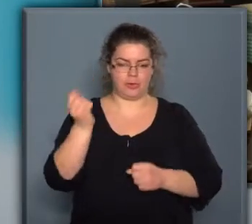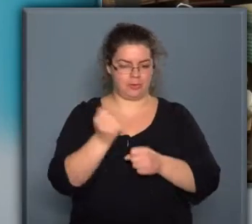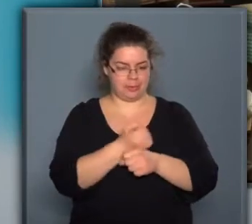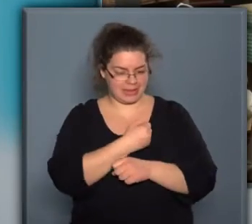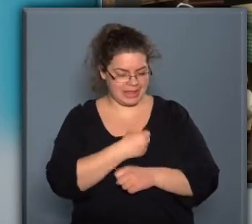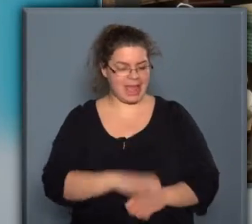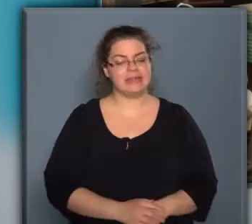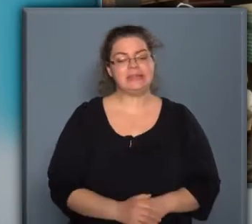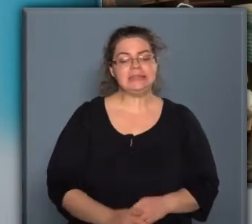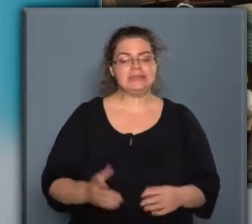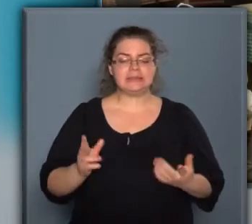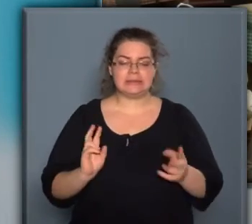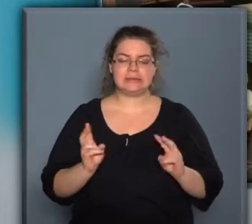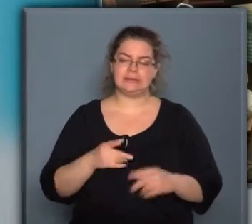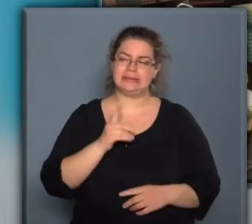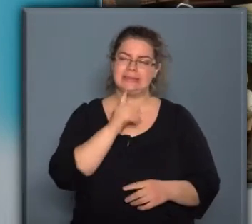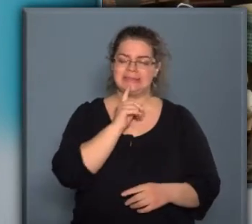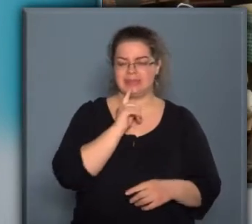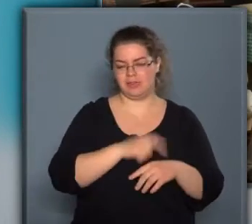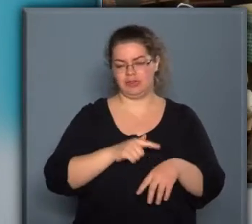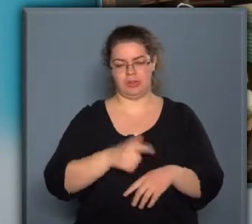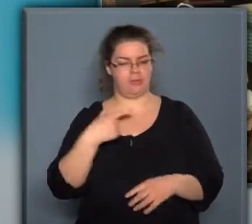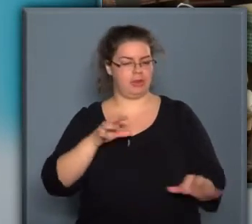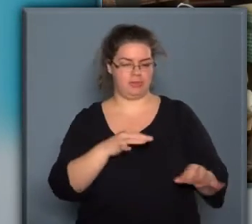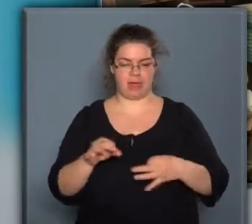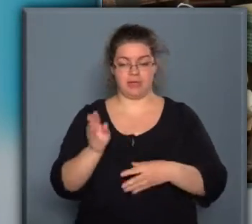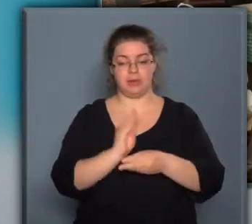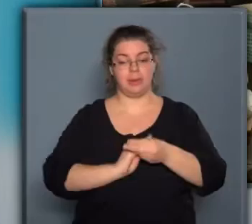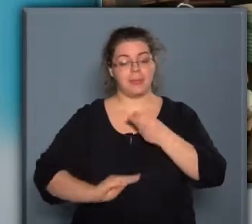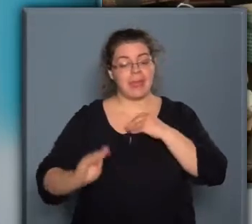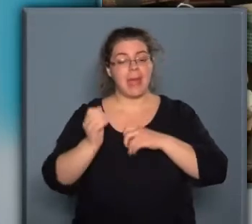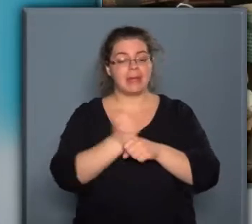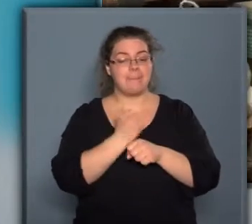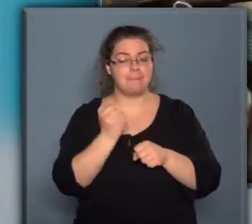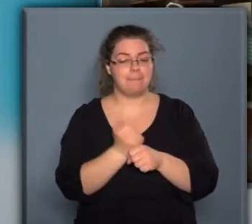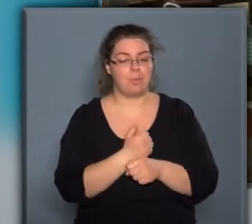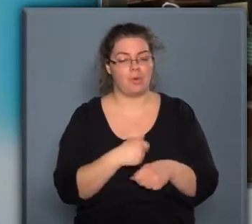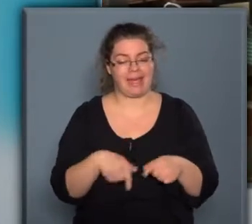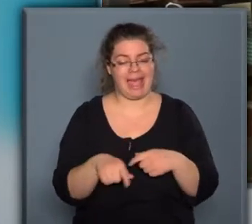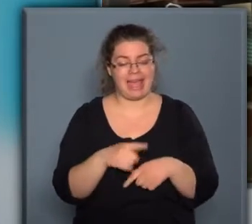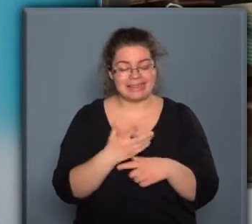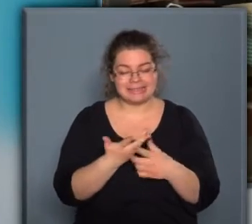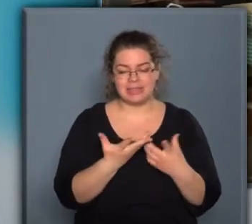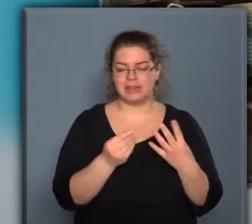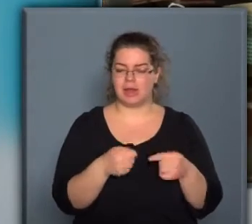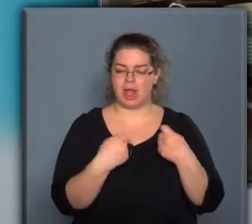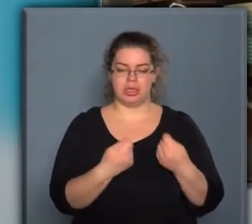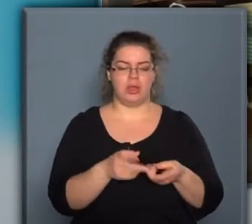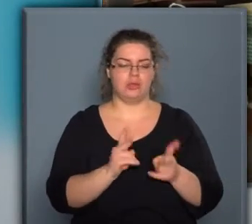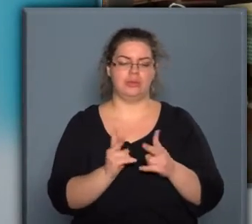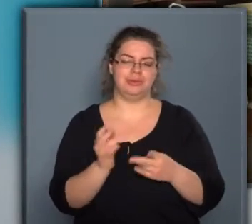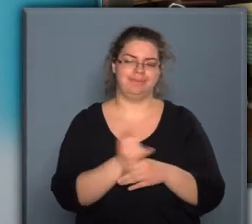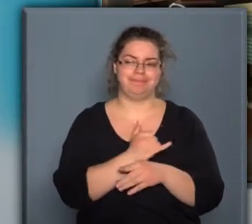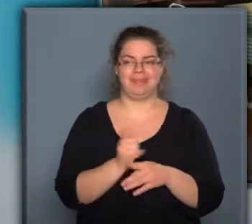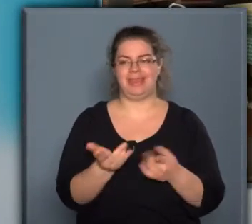Hozzá kell tennem, hogy nagyon kevés időnk volt a felkészülésre, mert ugye a munkánk az annyira adott, hogy